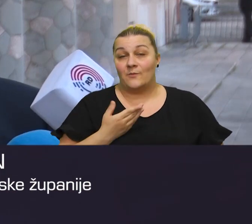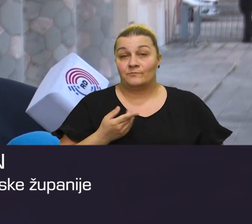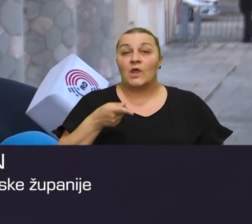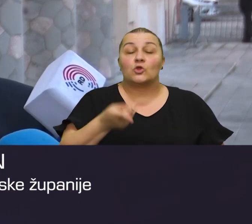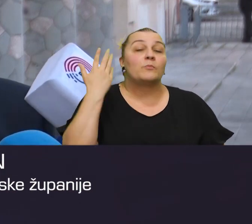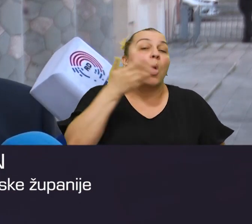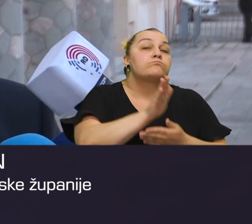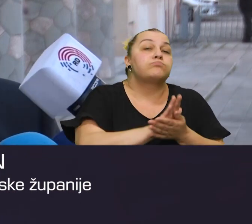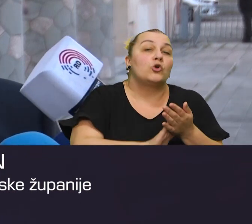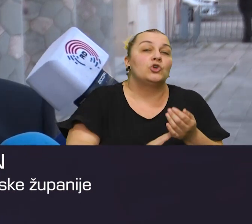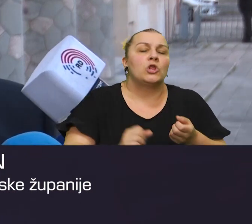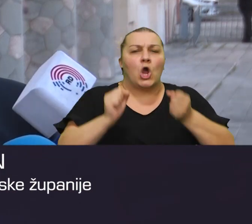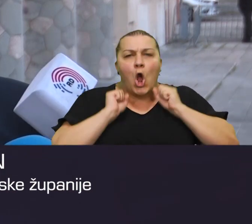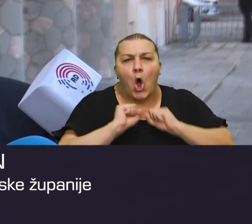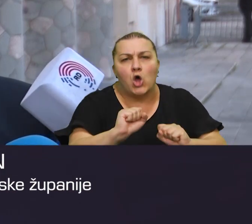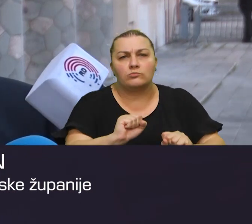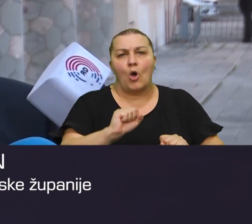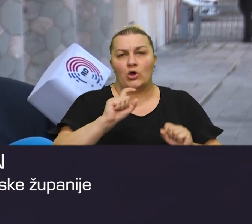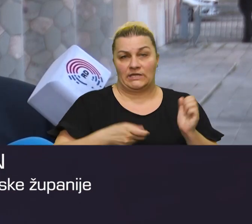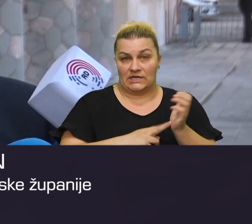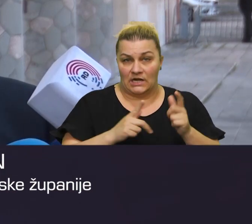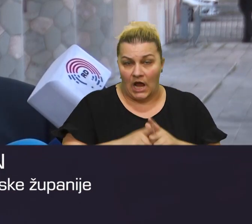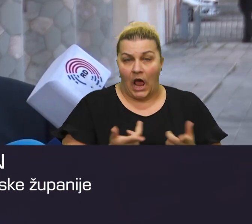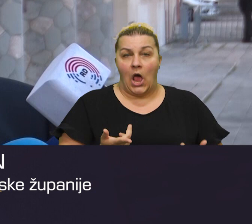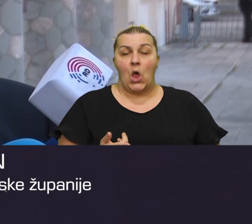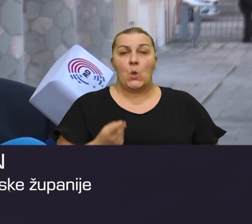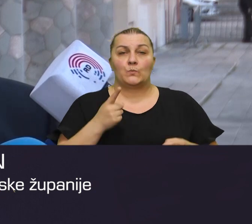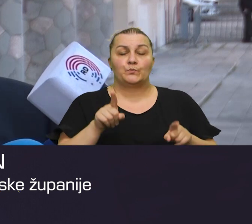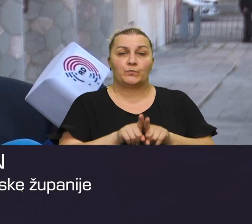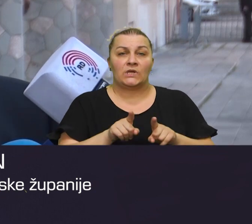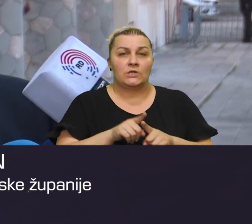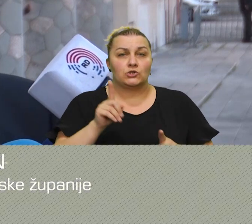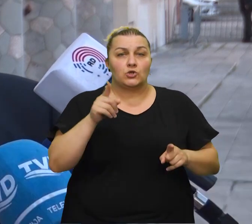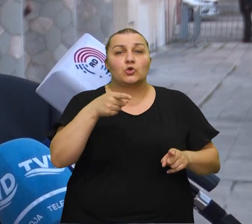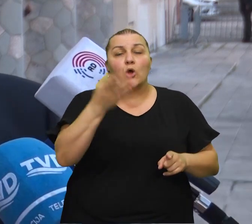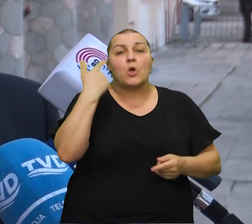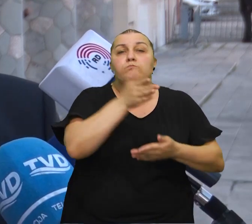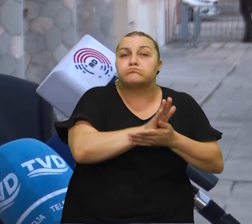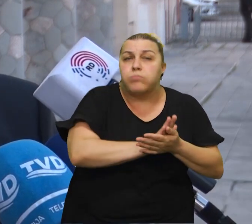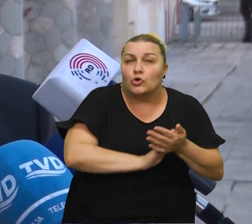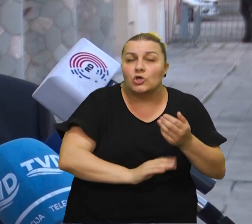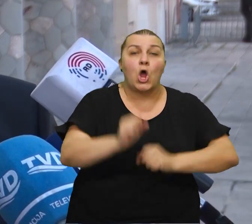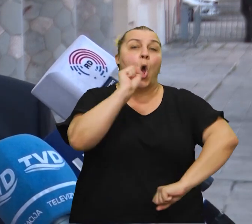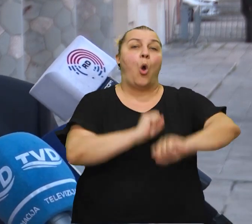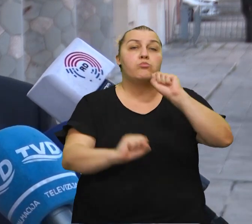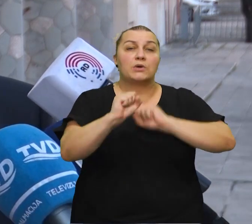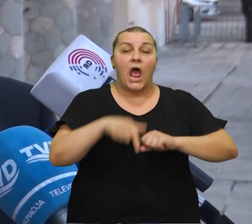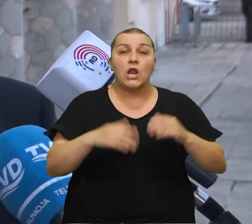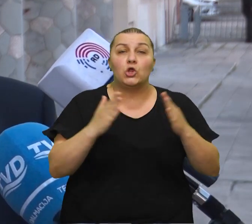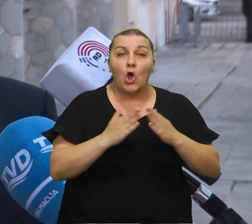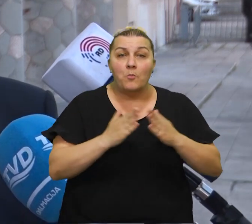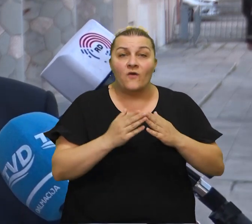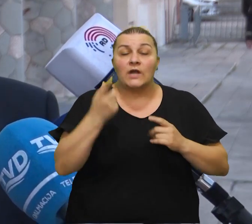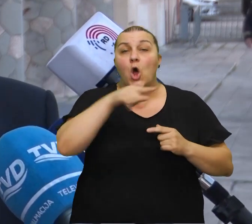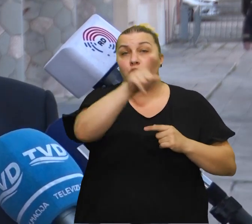Jugoslavesnoj narodnoj armiji, to možemo smatrati početkom obrane domovine